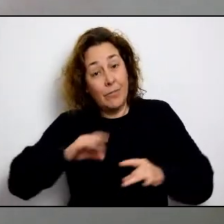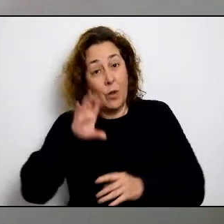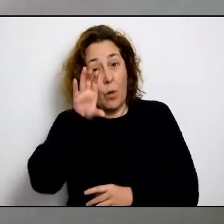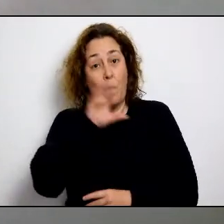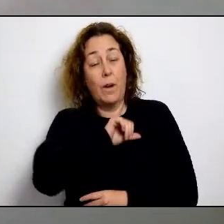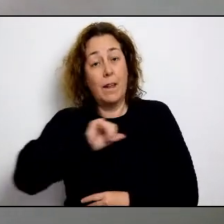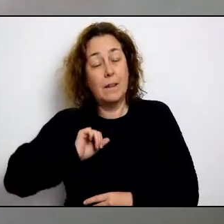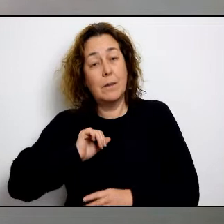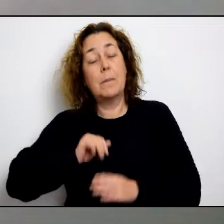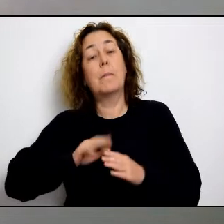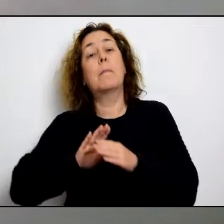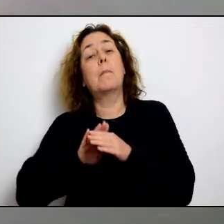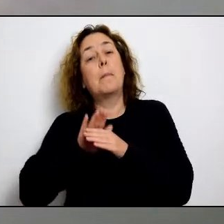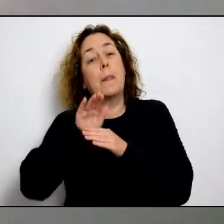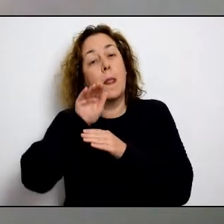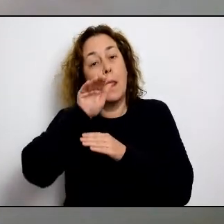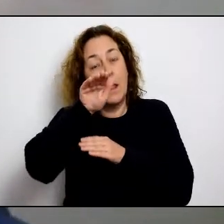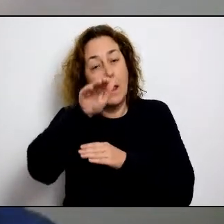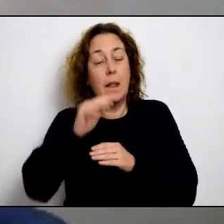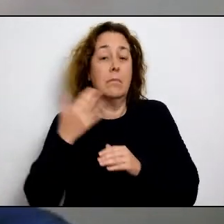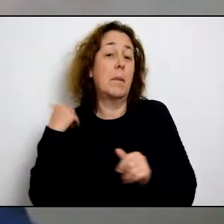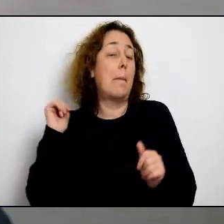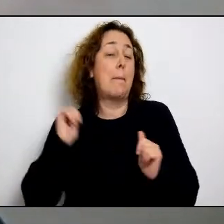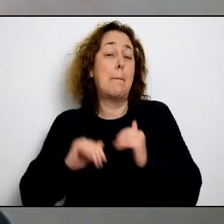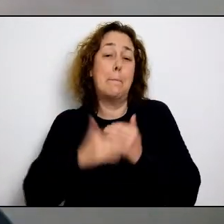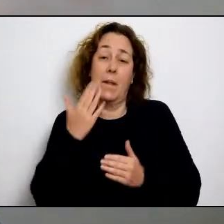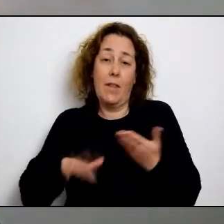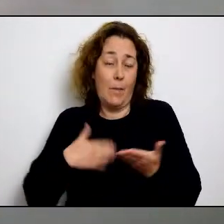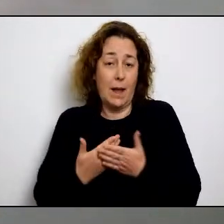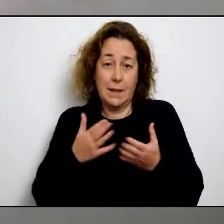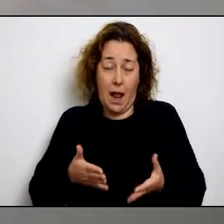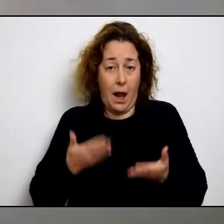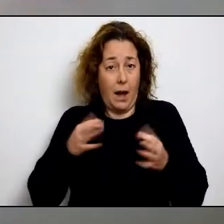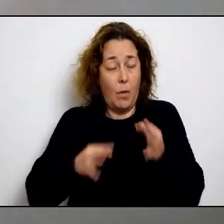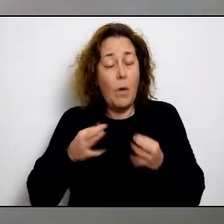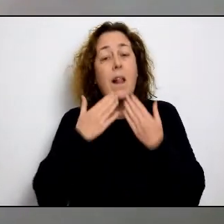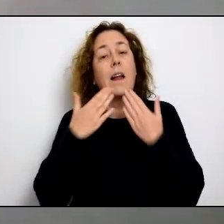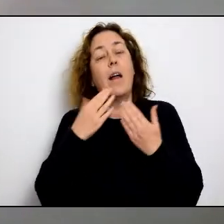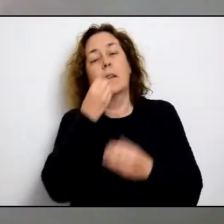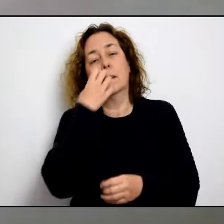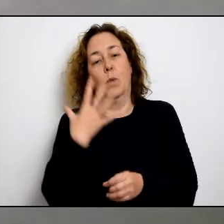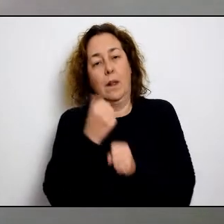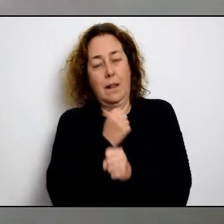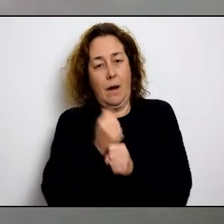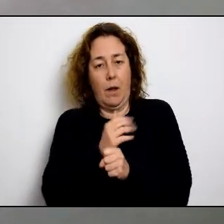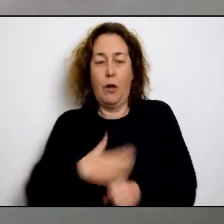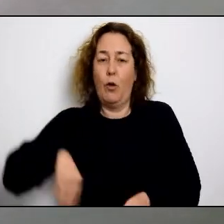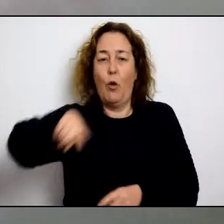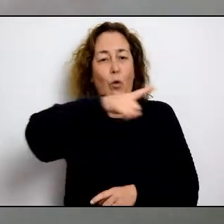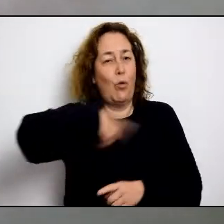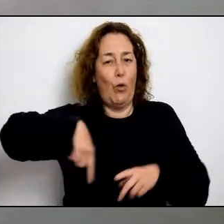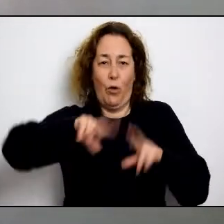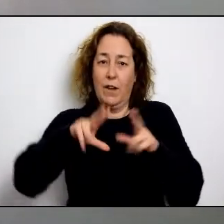comença a ser un poquet menys pronunciada. I en clau de comunitat autònoma mantenim aquesta corba menys pronunciada que